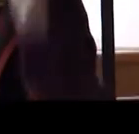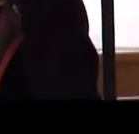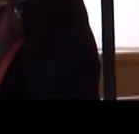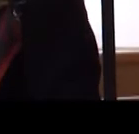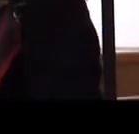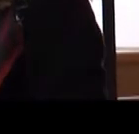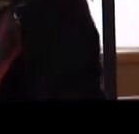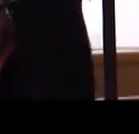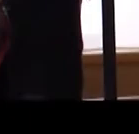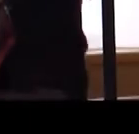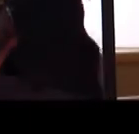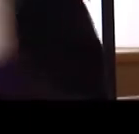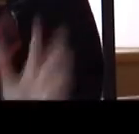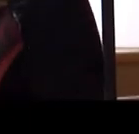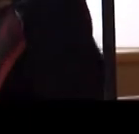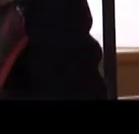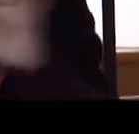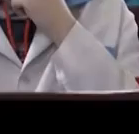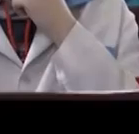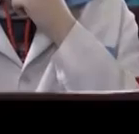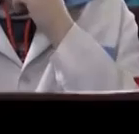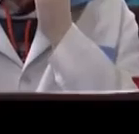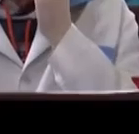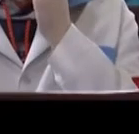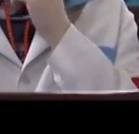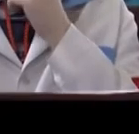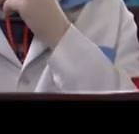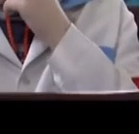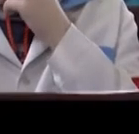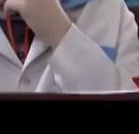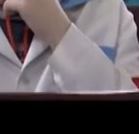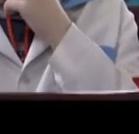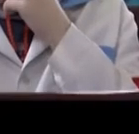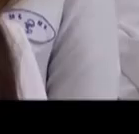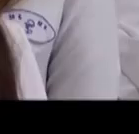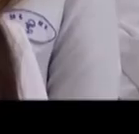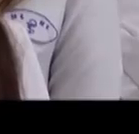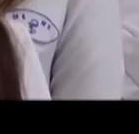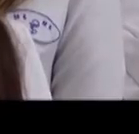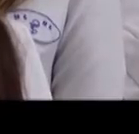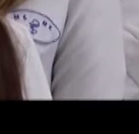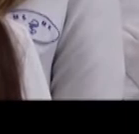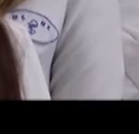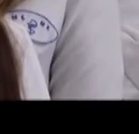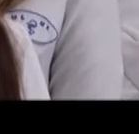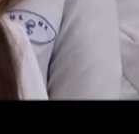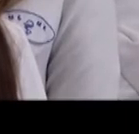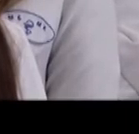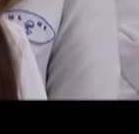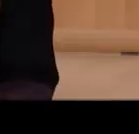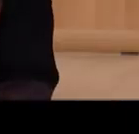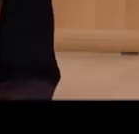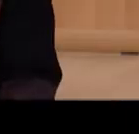медичного коледжу та відповіла на питання миколаївських медиків. Зокрема, щодо їх подальшої роботи в рамках реформи, адже певні питання поки що залишаються.